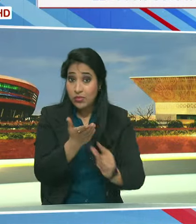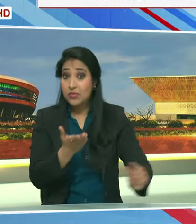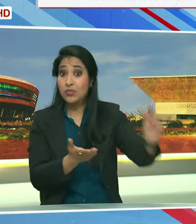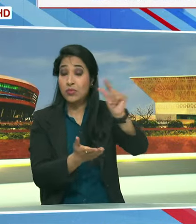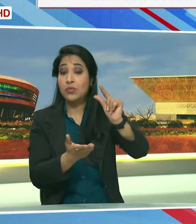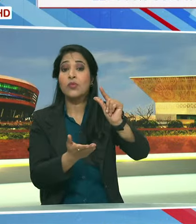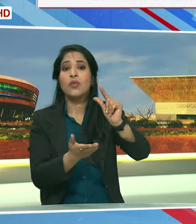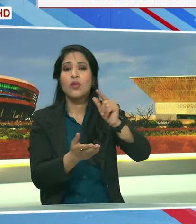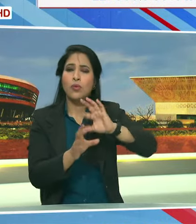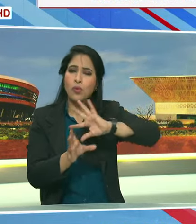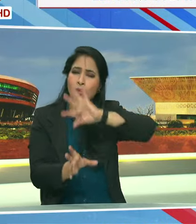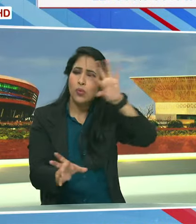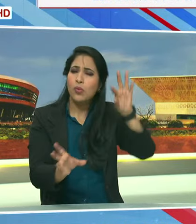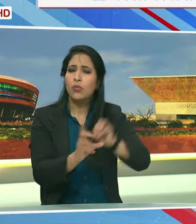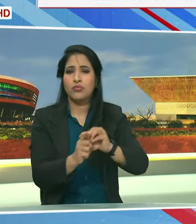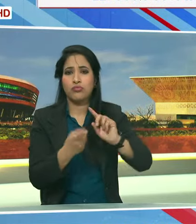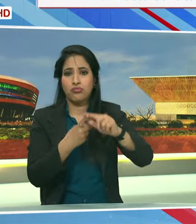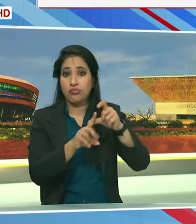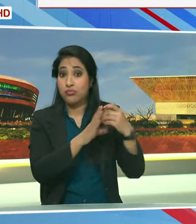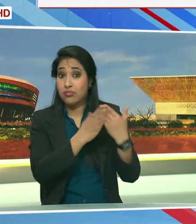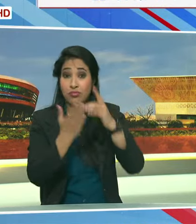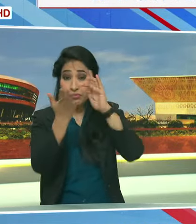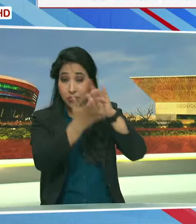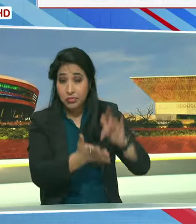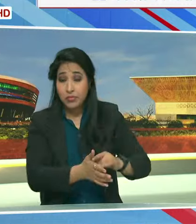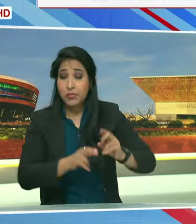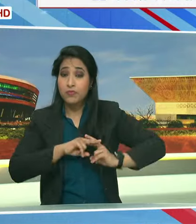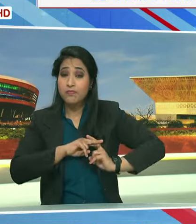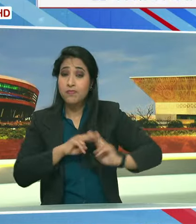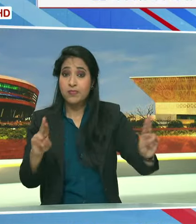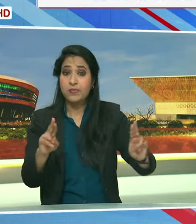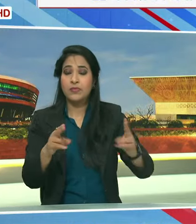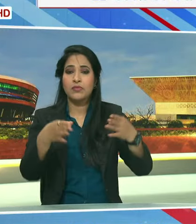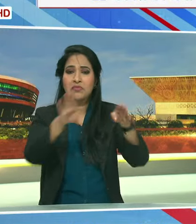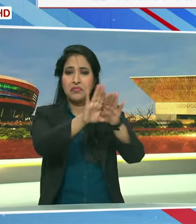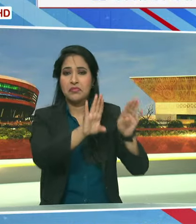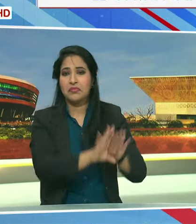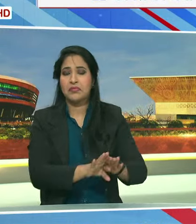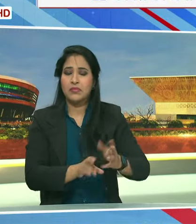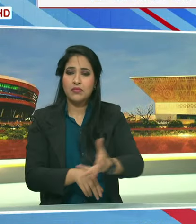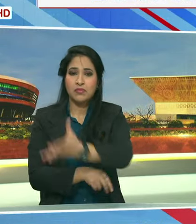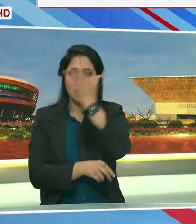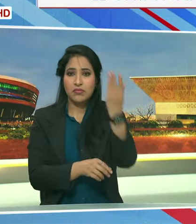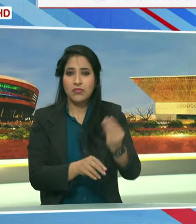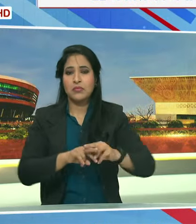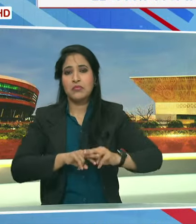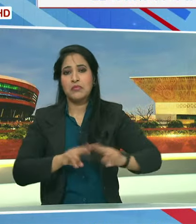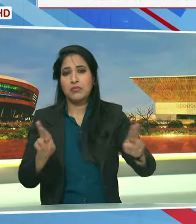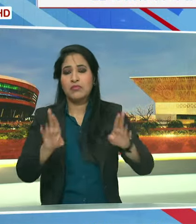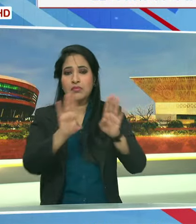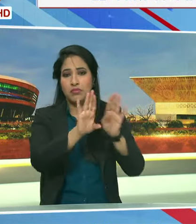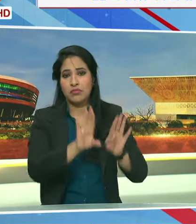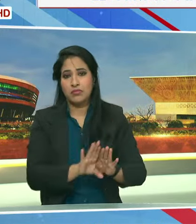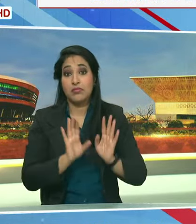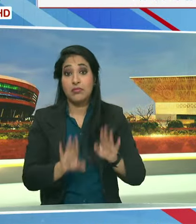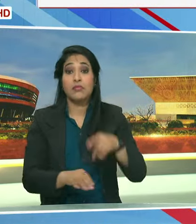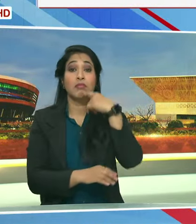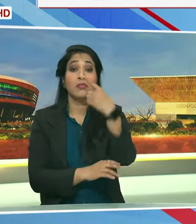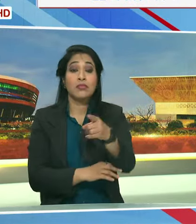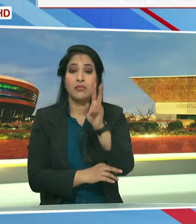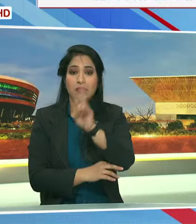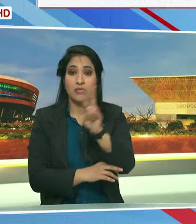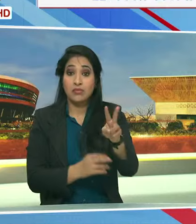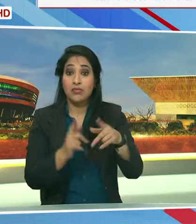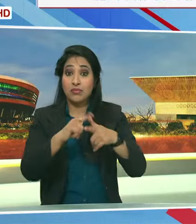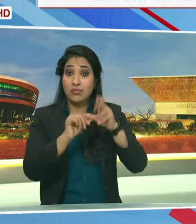विश्र विद्यालेओं सहित सभी शक्षेनिक संस्थान पूरे दिन बंद रहेंगे उन्होंने कहा कि